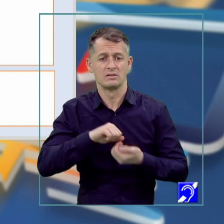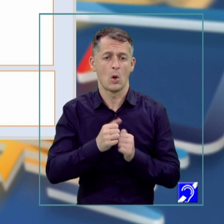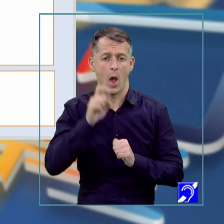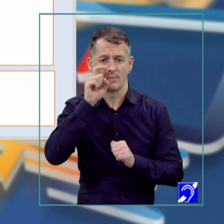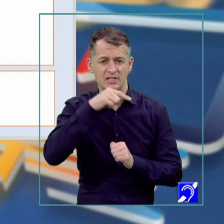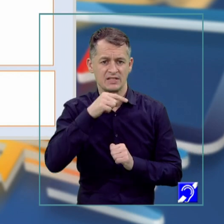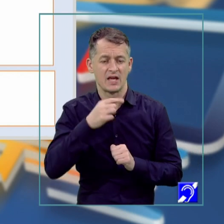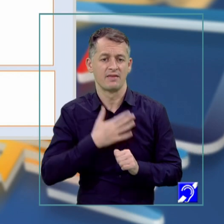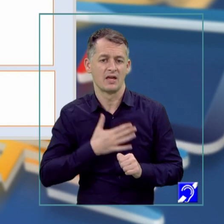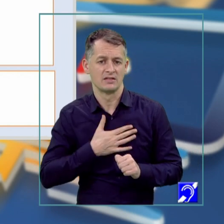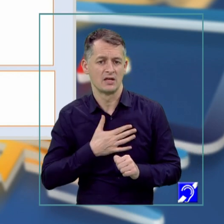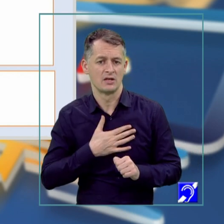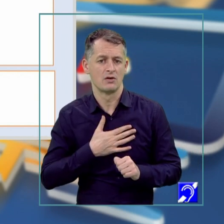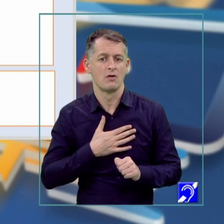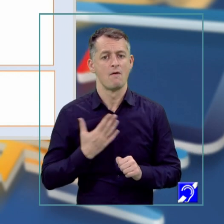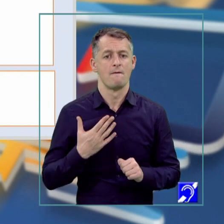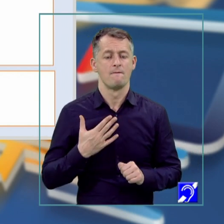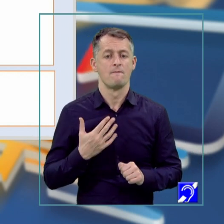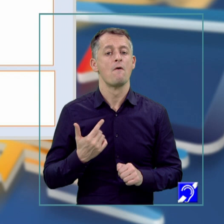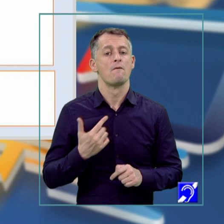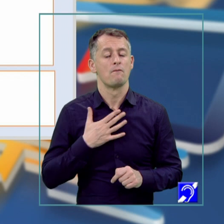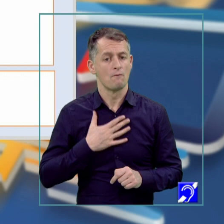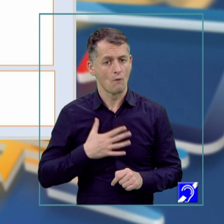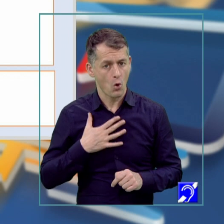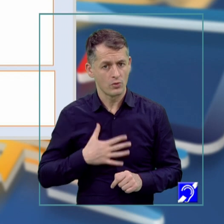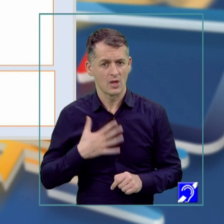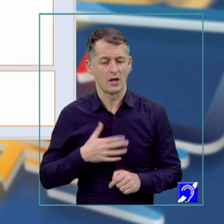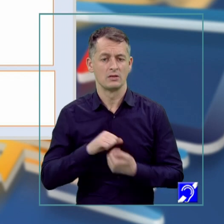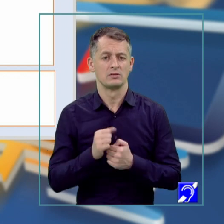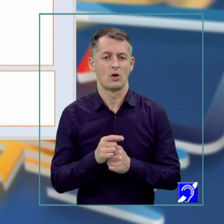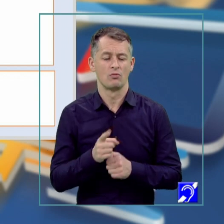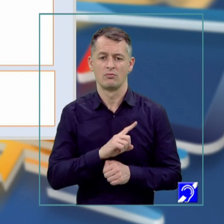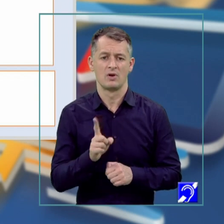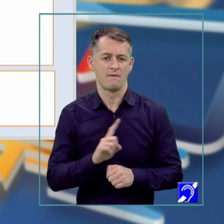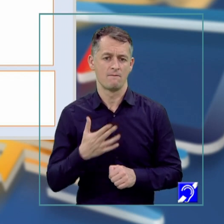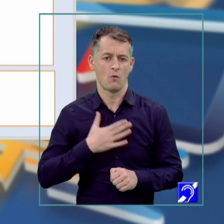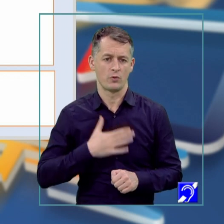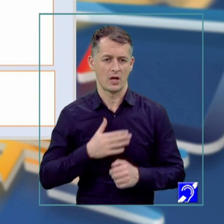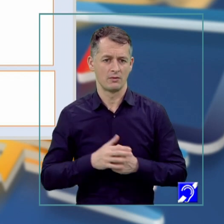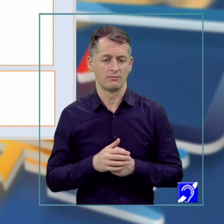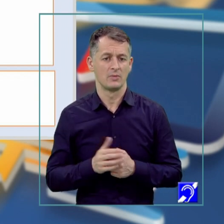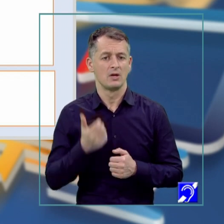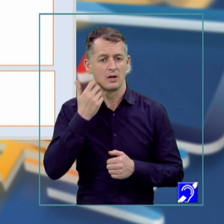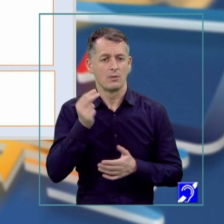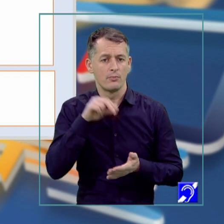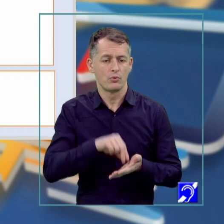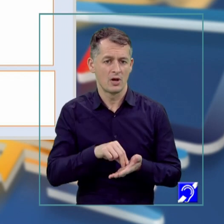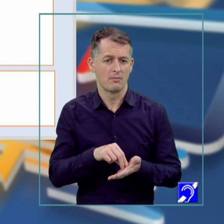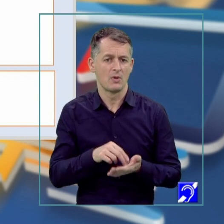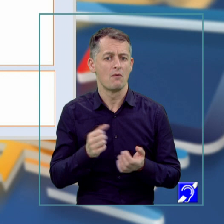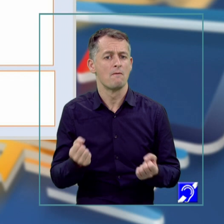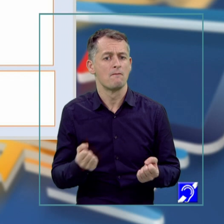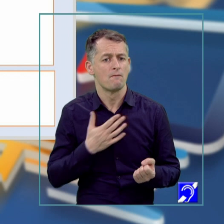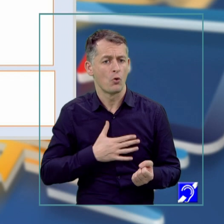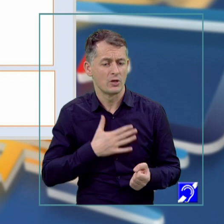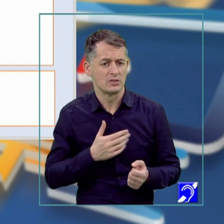memorie voluntară și involuntară. Atunci când intervine voința, când depunem efort mare, când sarcinile